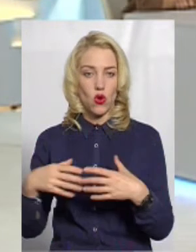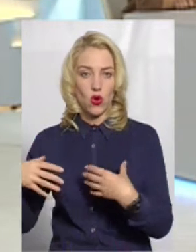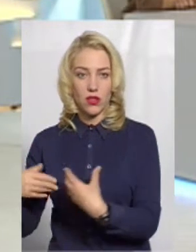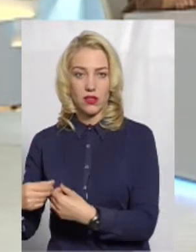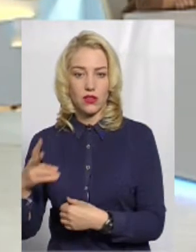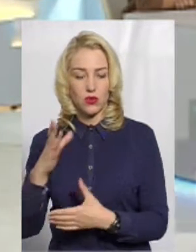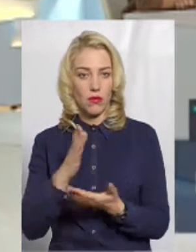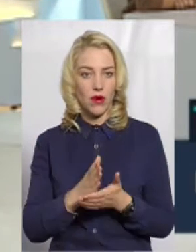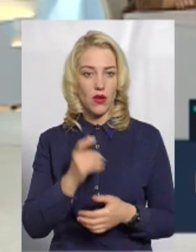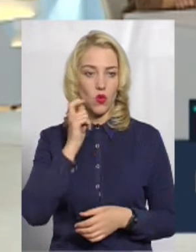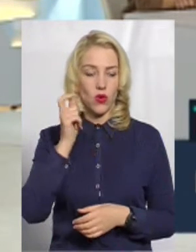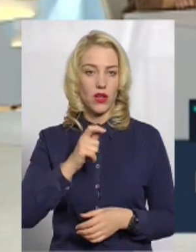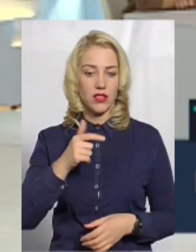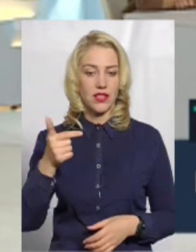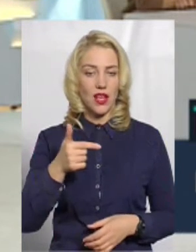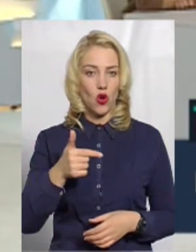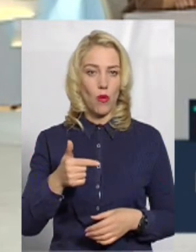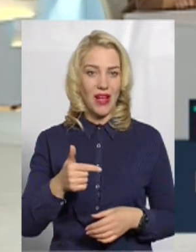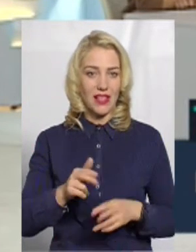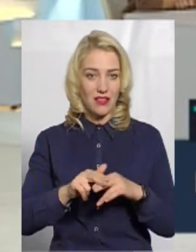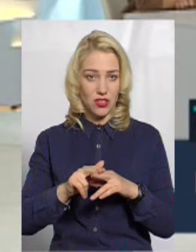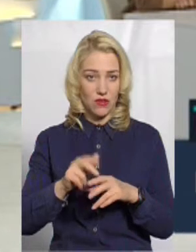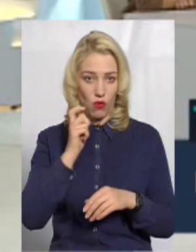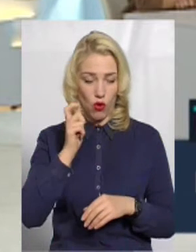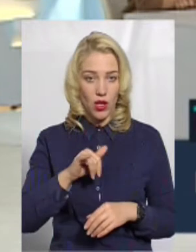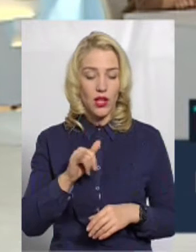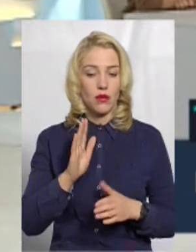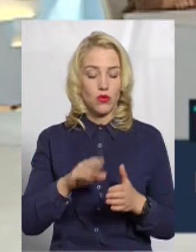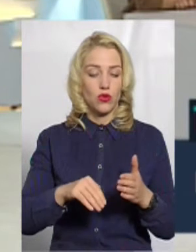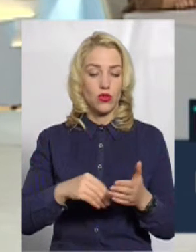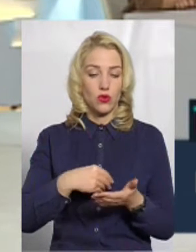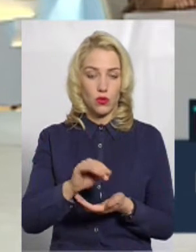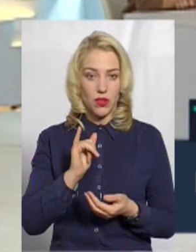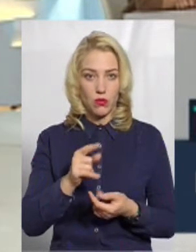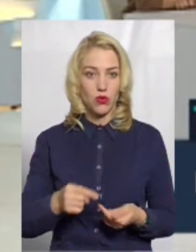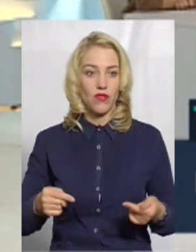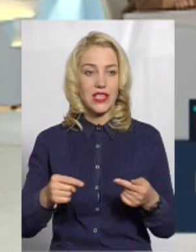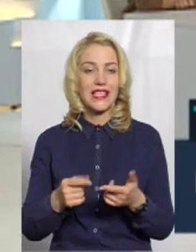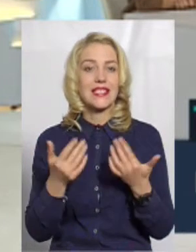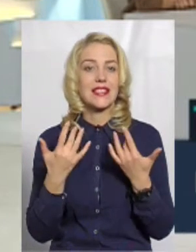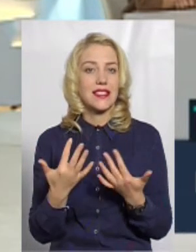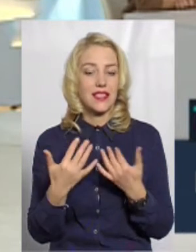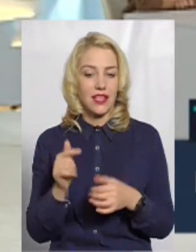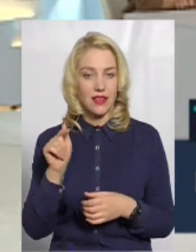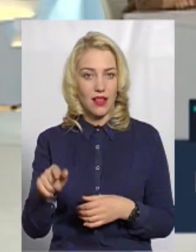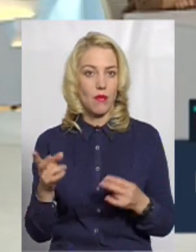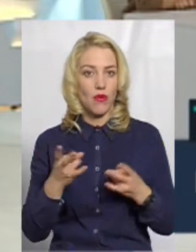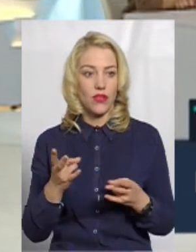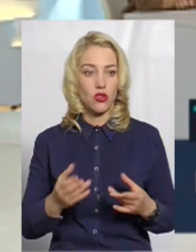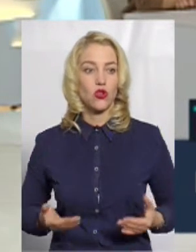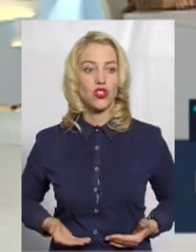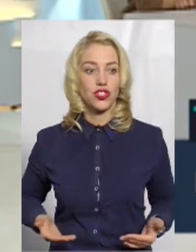мають українське громадянство і вони скуплять цю землю і будуть визначати, скільки там має